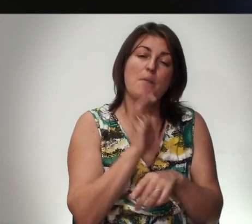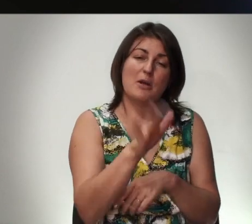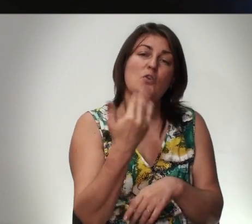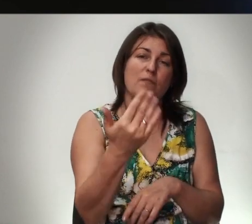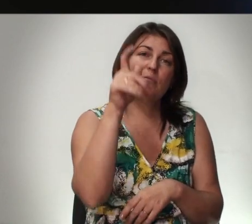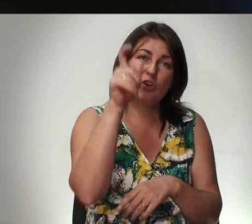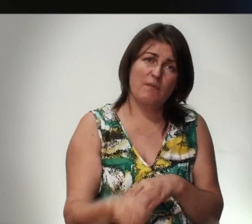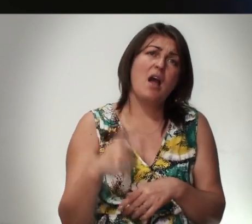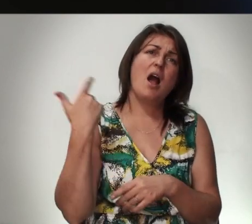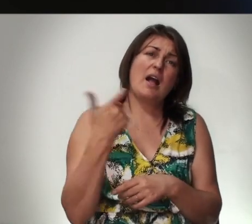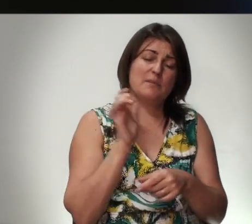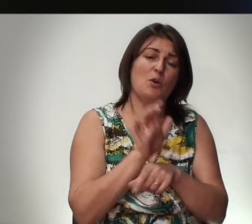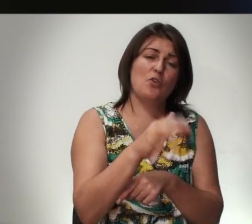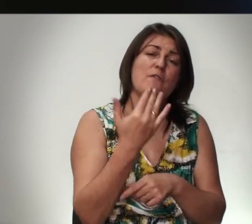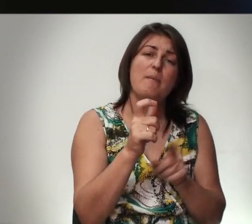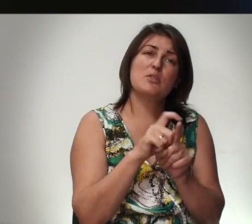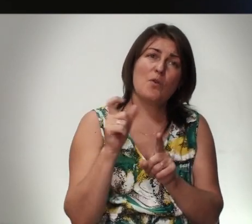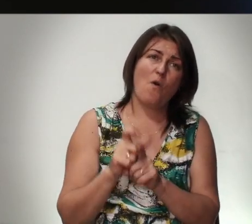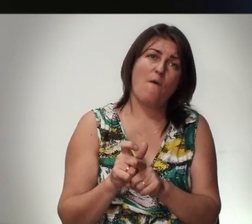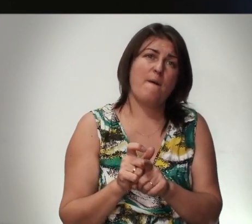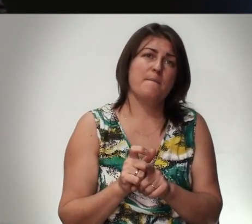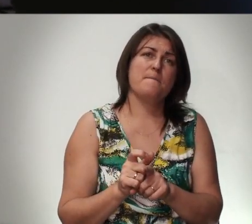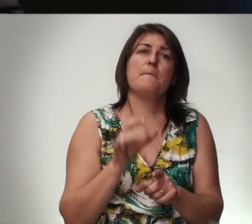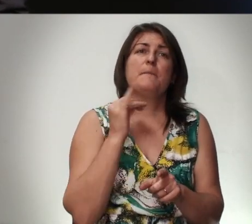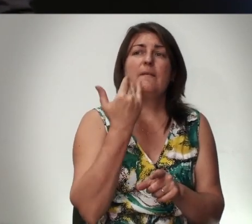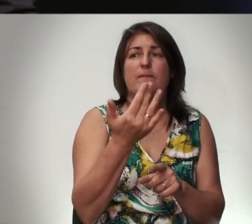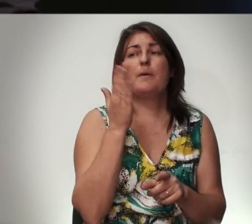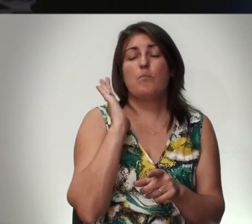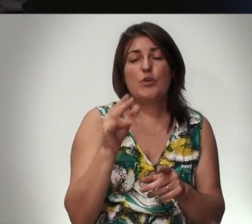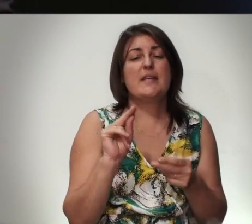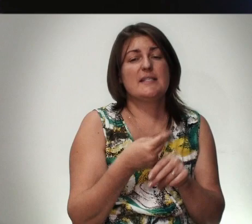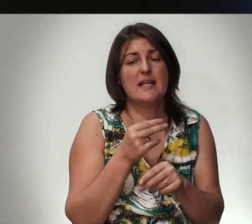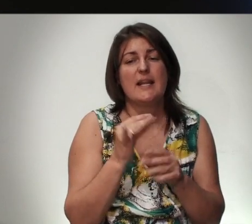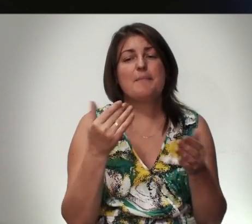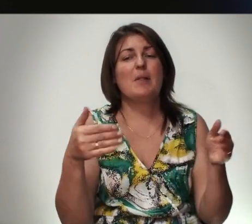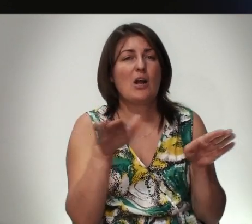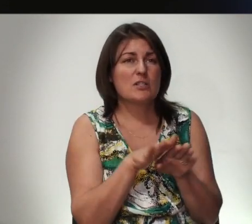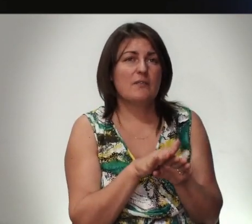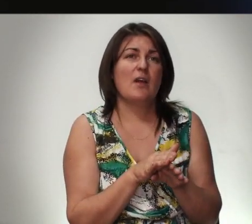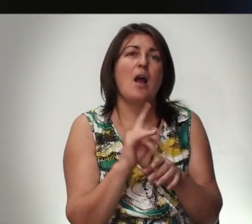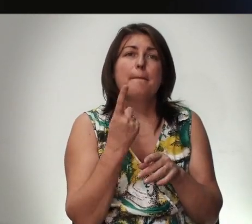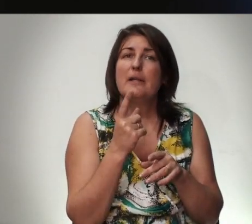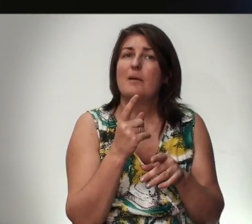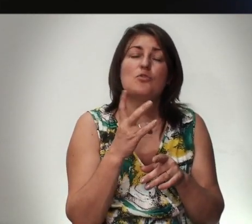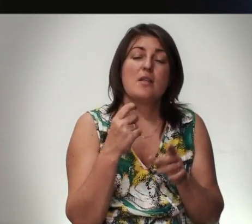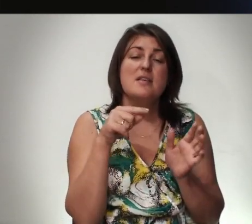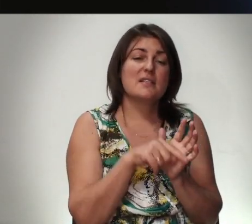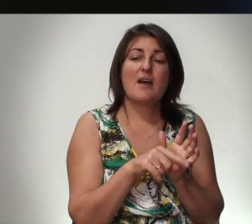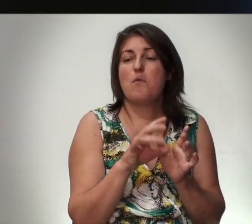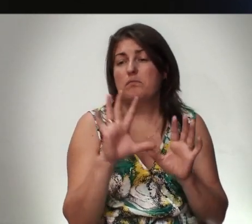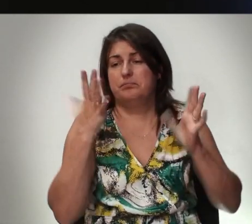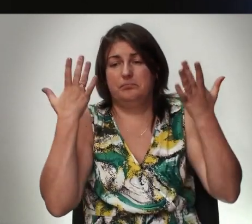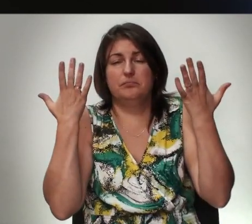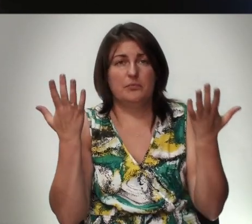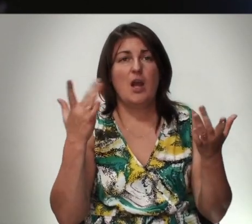Человека Господь Пошлет Вам Слово И Вы Будете Исцелены И Благословлены Потому Что Ни с того Ни с сего